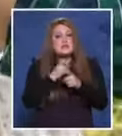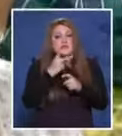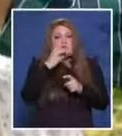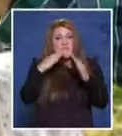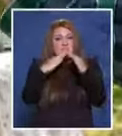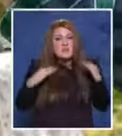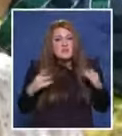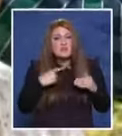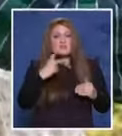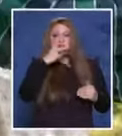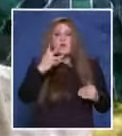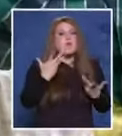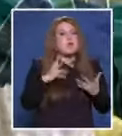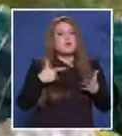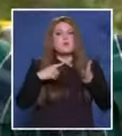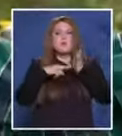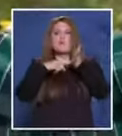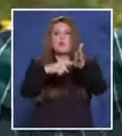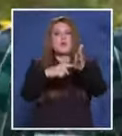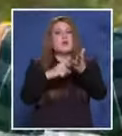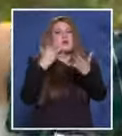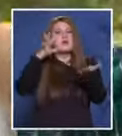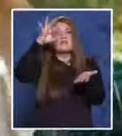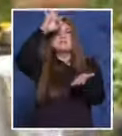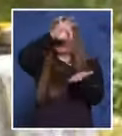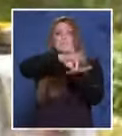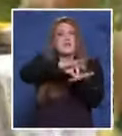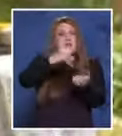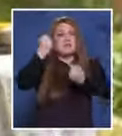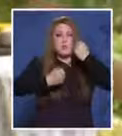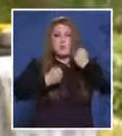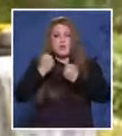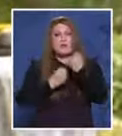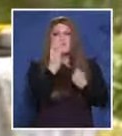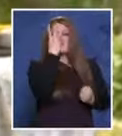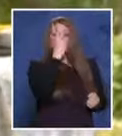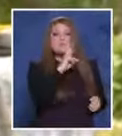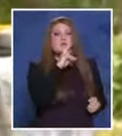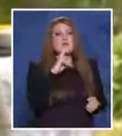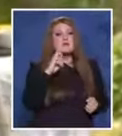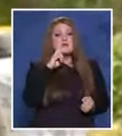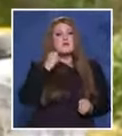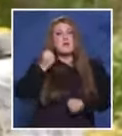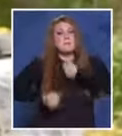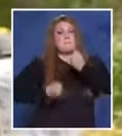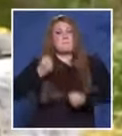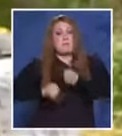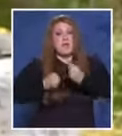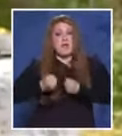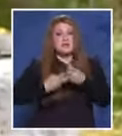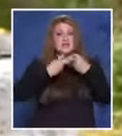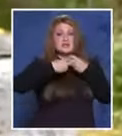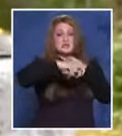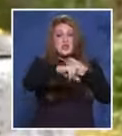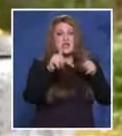виждам. Сега ако искате да ви покажа. Точно да и беше спря на колата, виждам. Тримата полицай бягат и излизат. Като